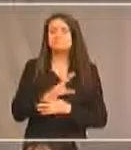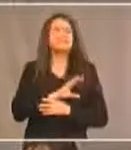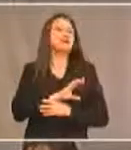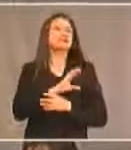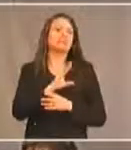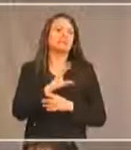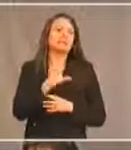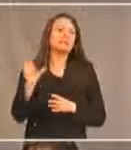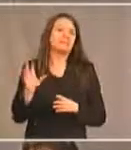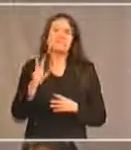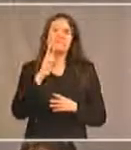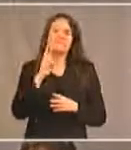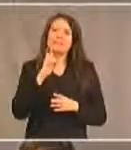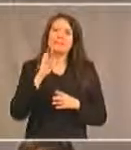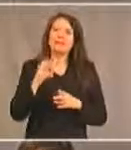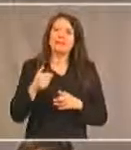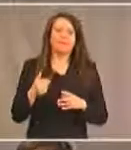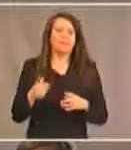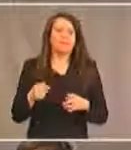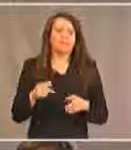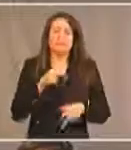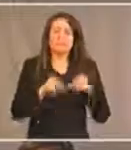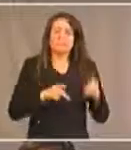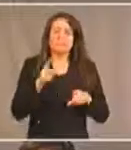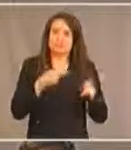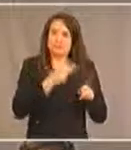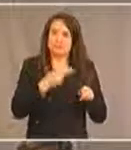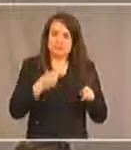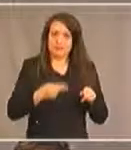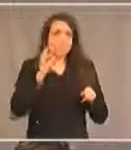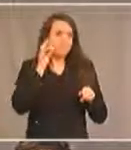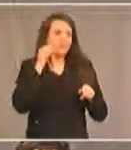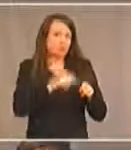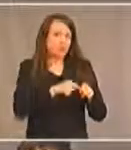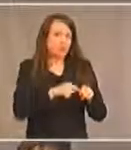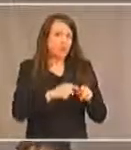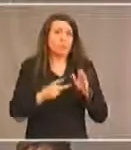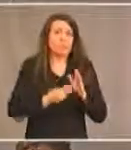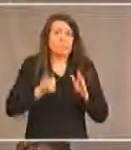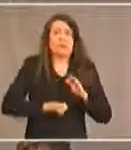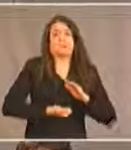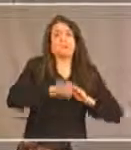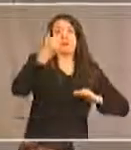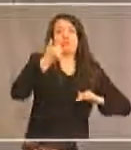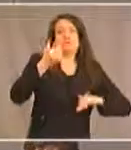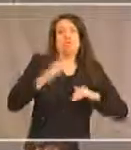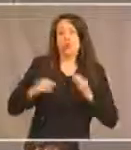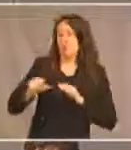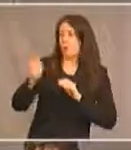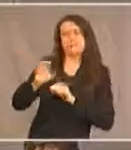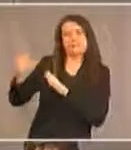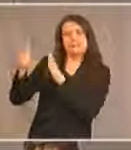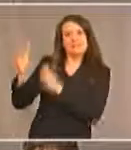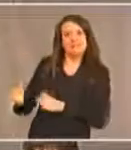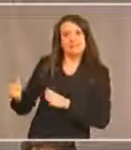la fréquence des personnes handicapées chez les Autochtones est deux fois supérieure à celle des autres Canadiens.